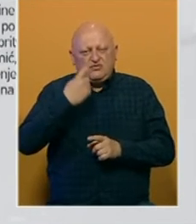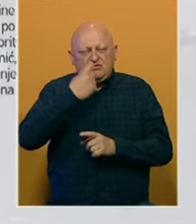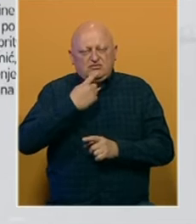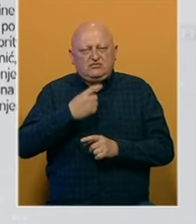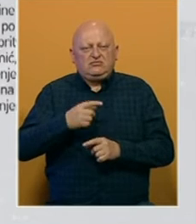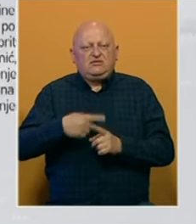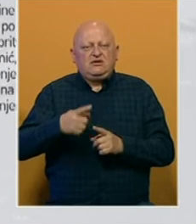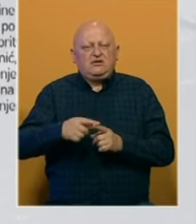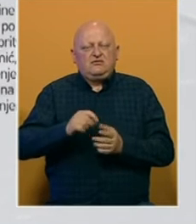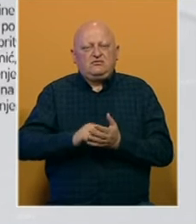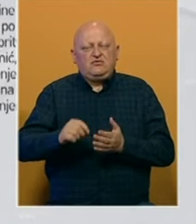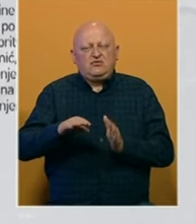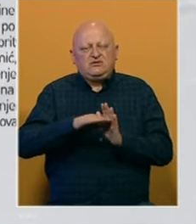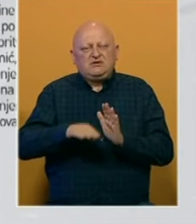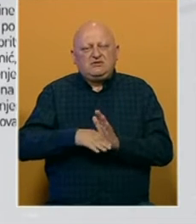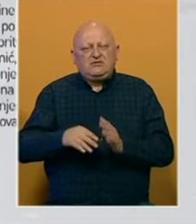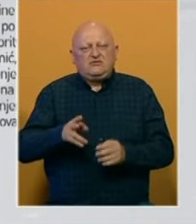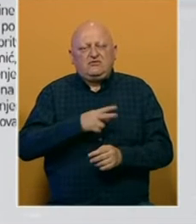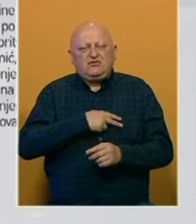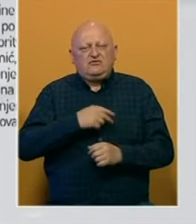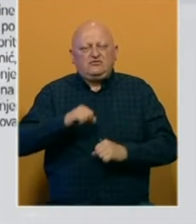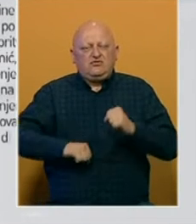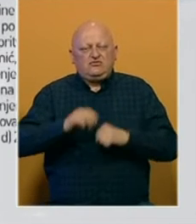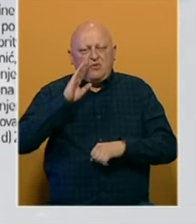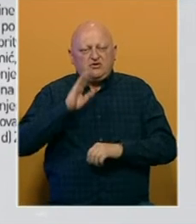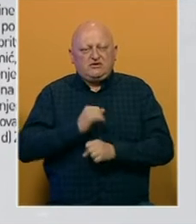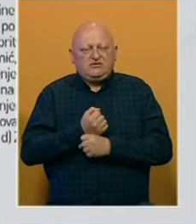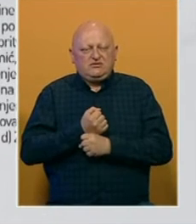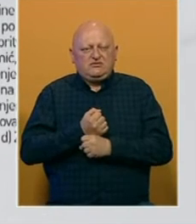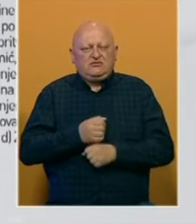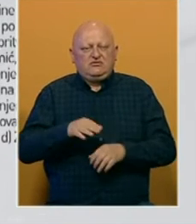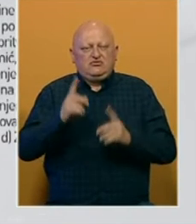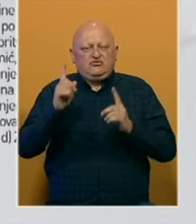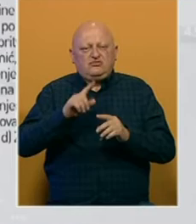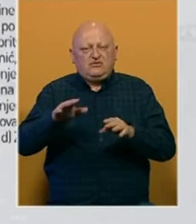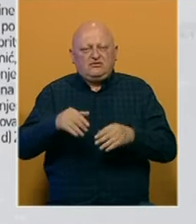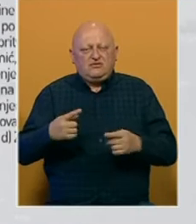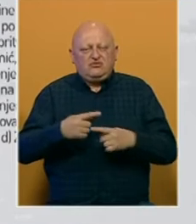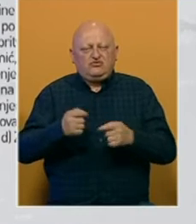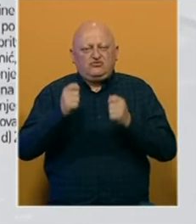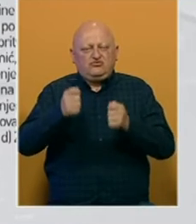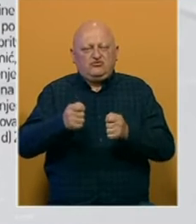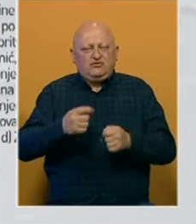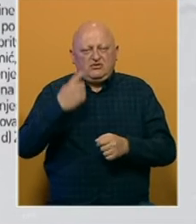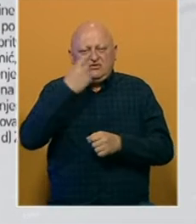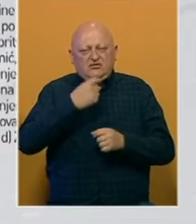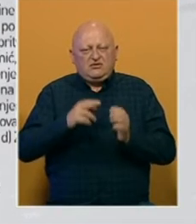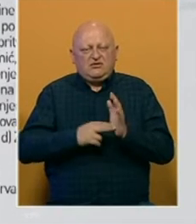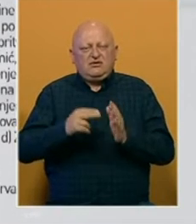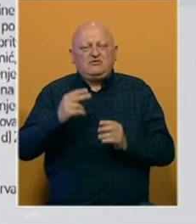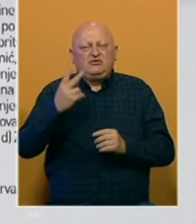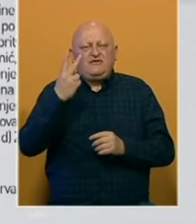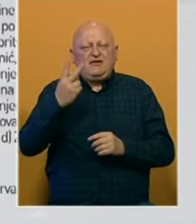sumnje i razloga propisanih zakonom o krivičnom postupku Bosne i Hercegovine. Sud nije prihvatio prijedlog tužilaštva u odnosu na osumnjučene Neboj